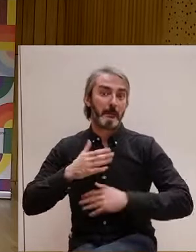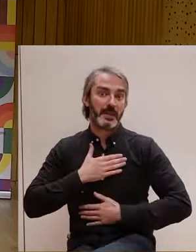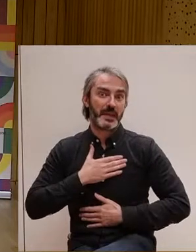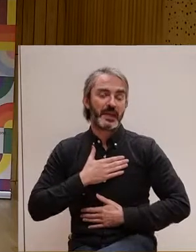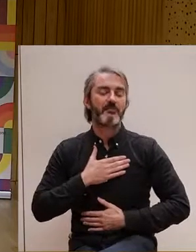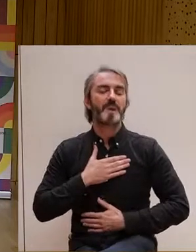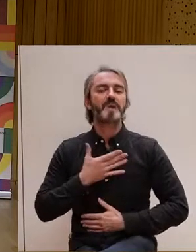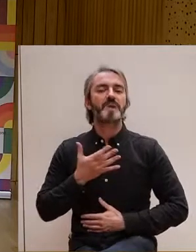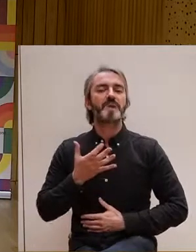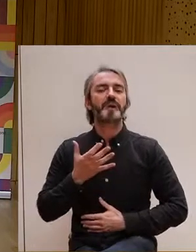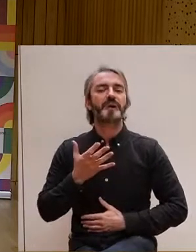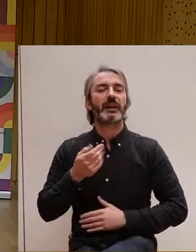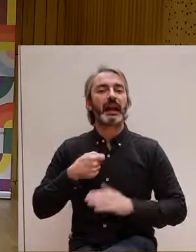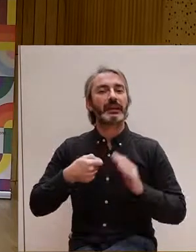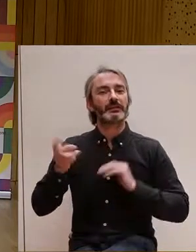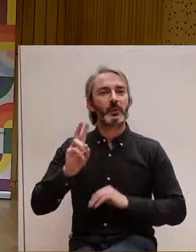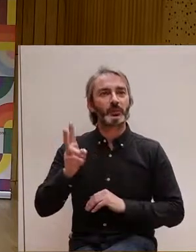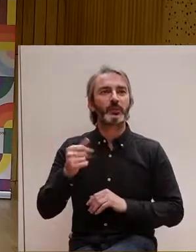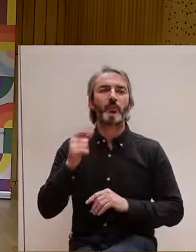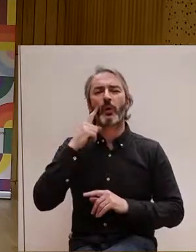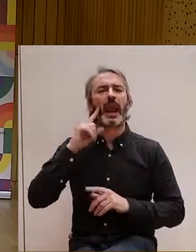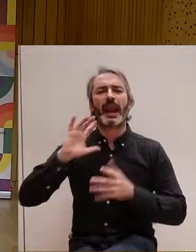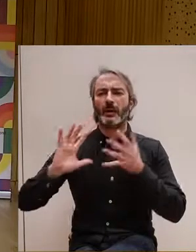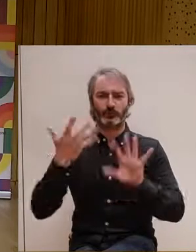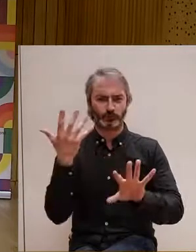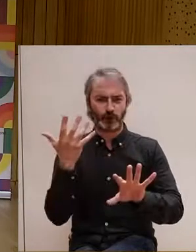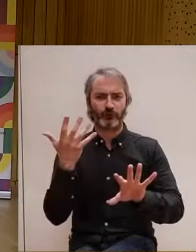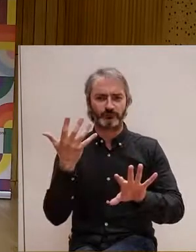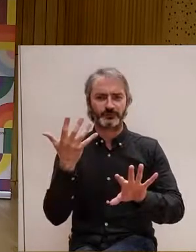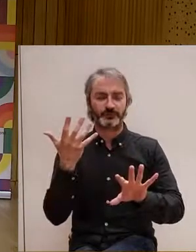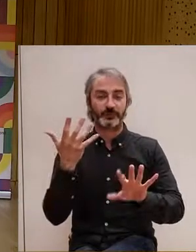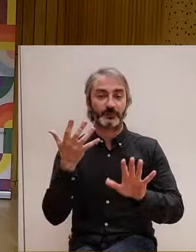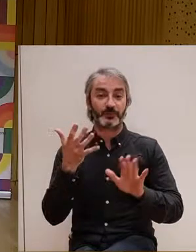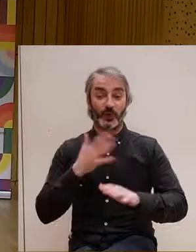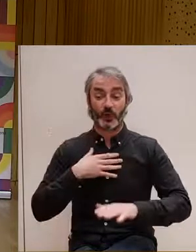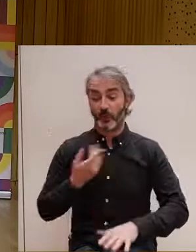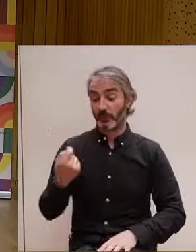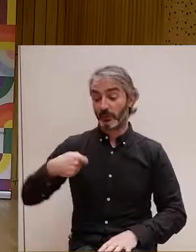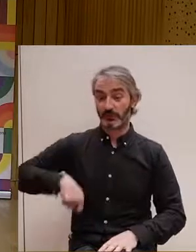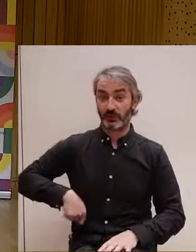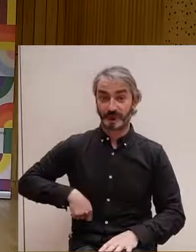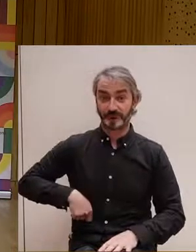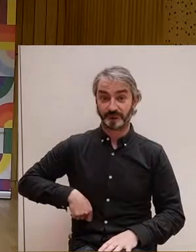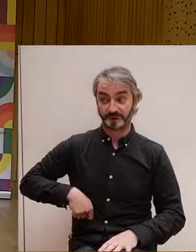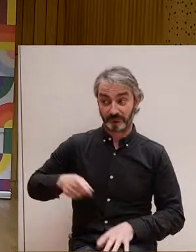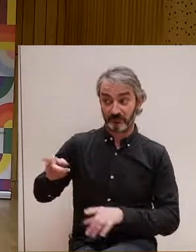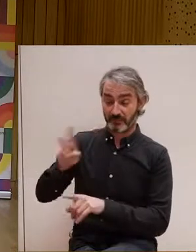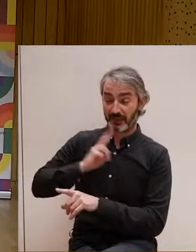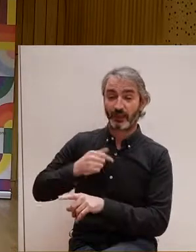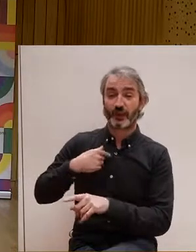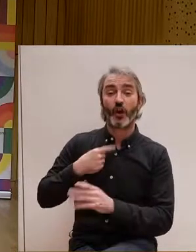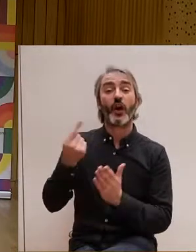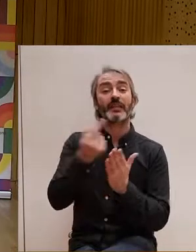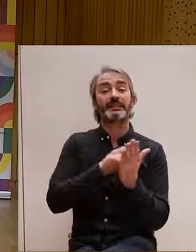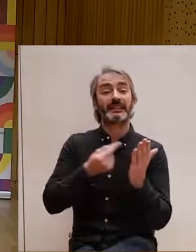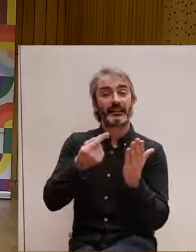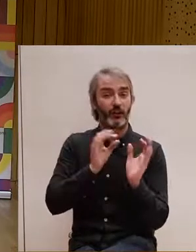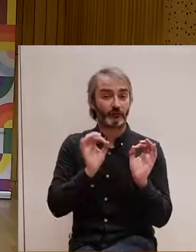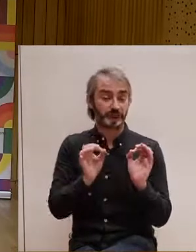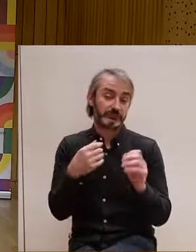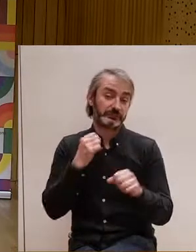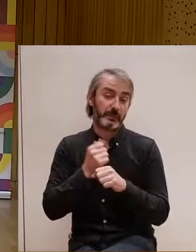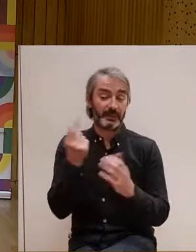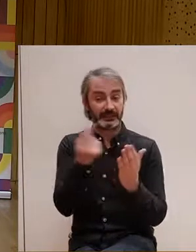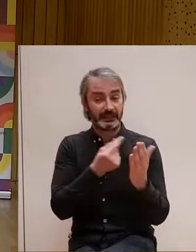significat una petita revolució. És a dir, la meva professió, com ha dit la Laura, soc dissenyadora gràfica, estic